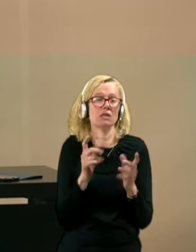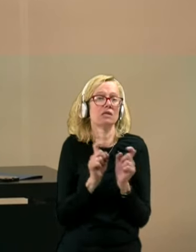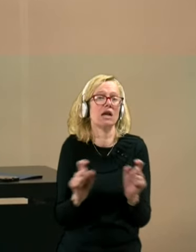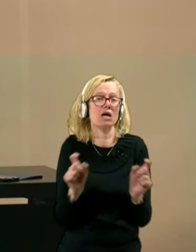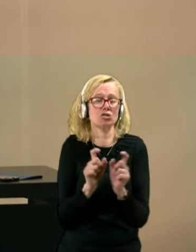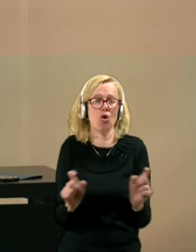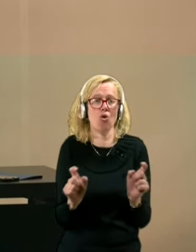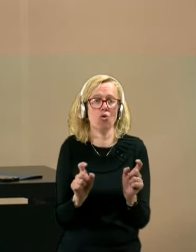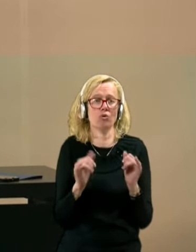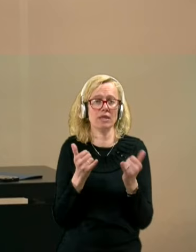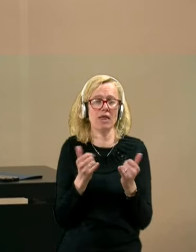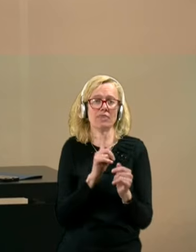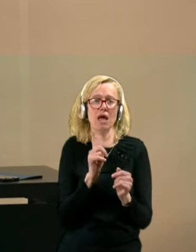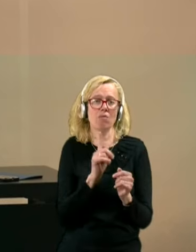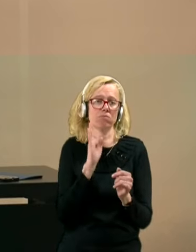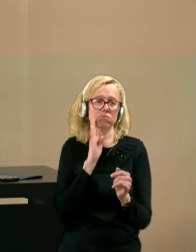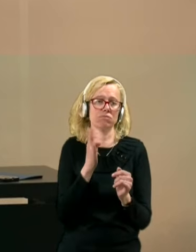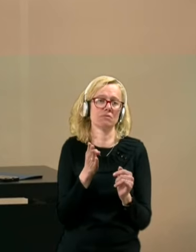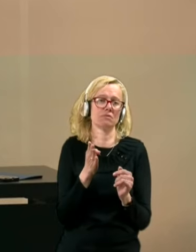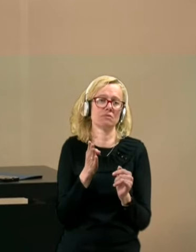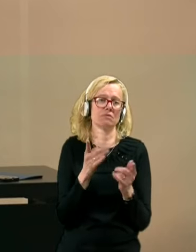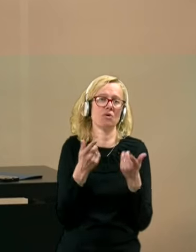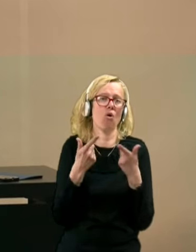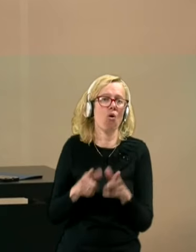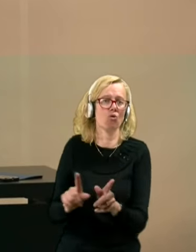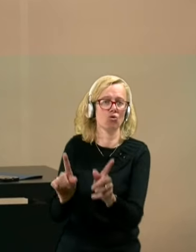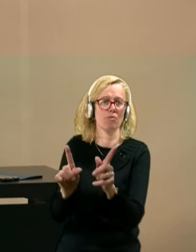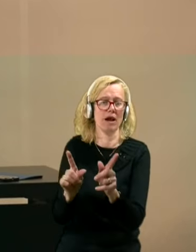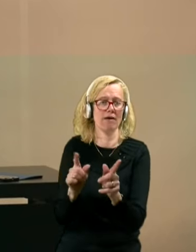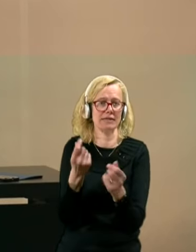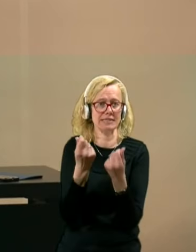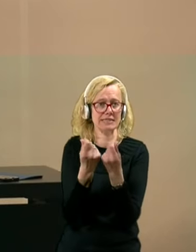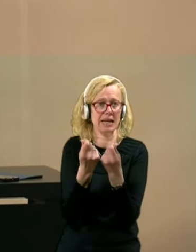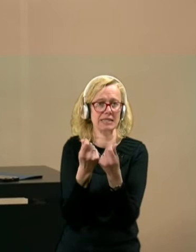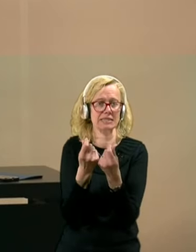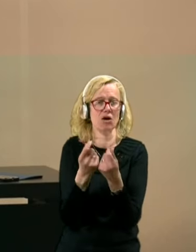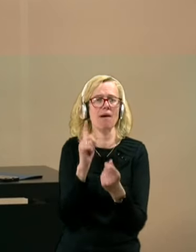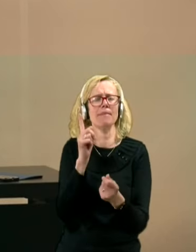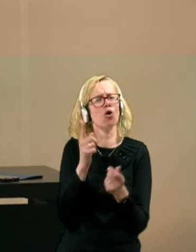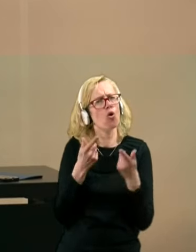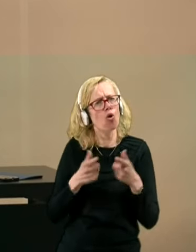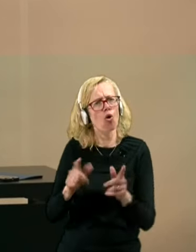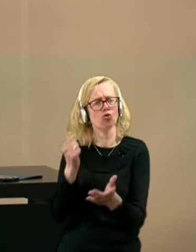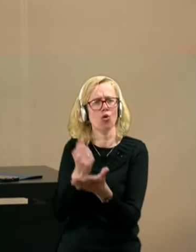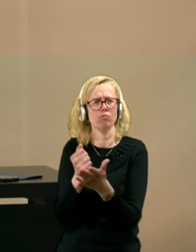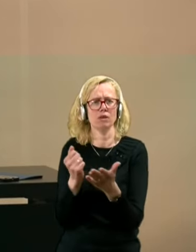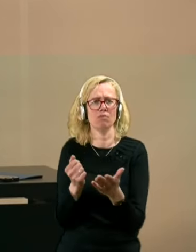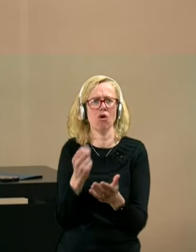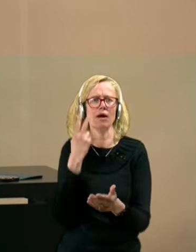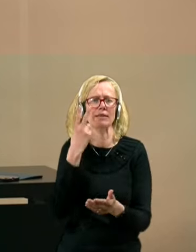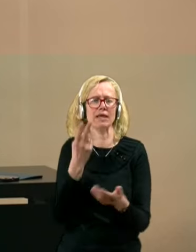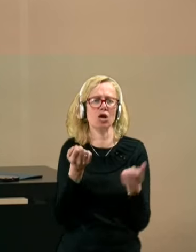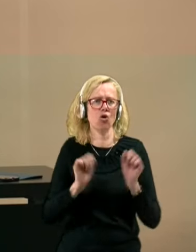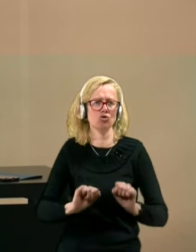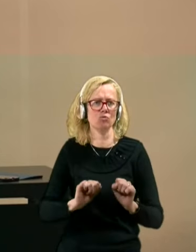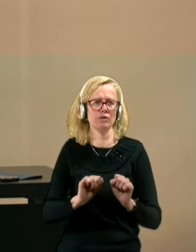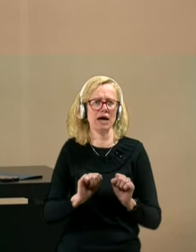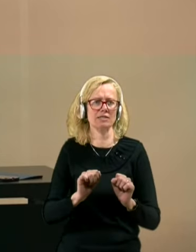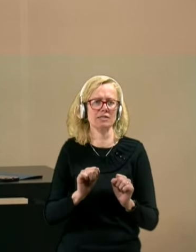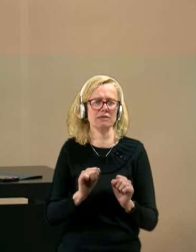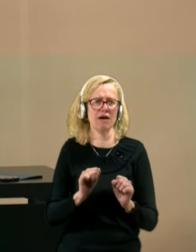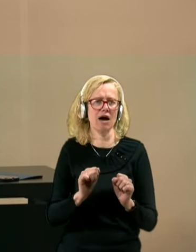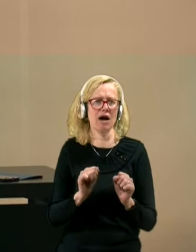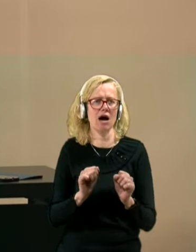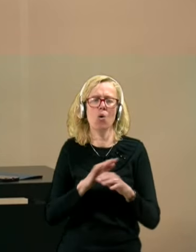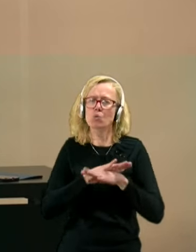pač odobravali teh sredstev, ampak odobrimo, kar se gospodarstva tiče vse, kar pač